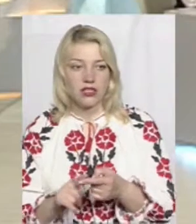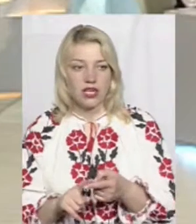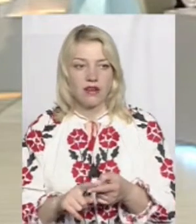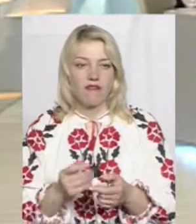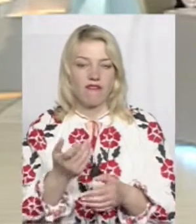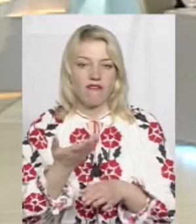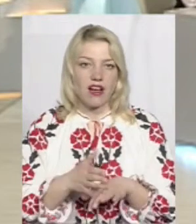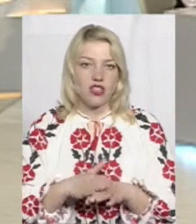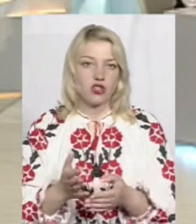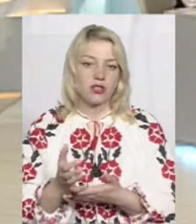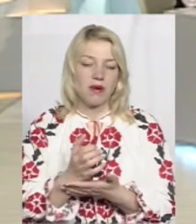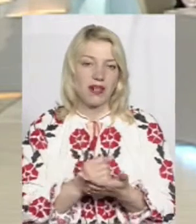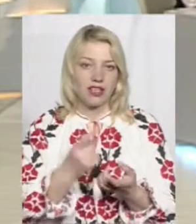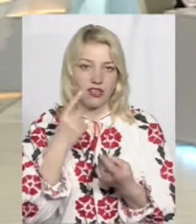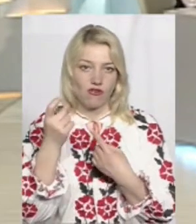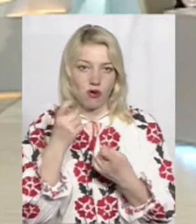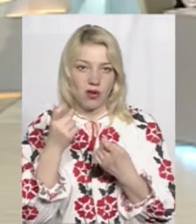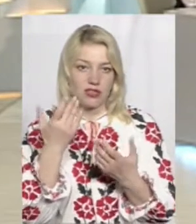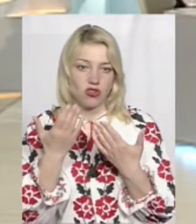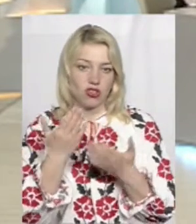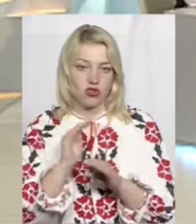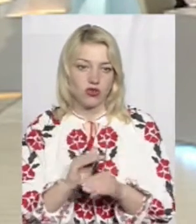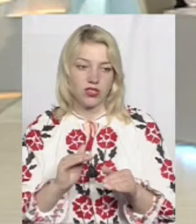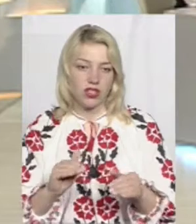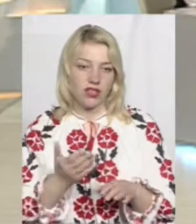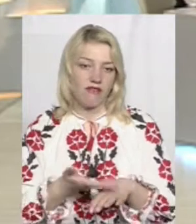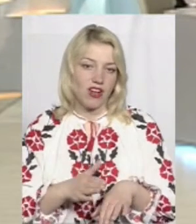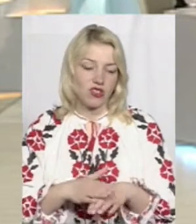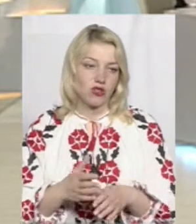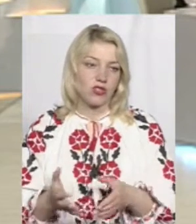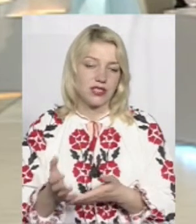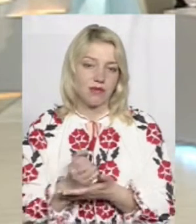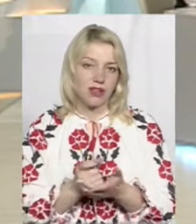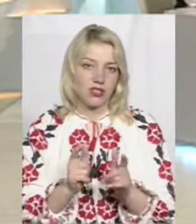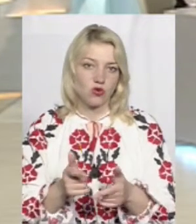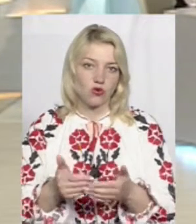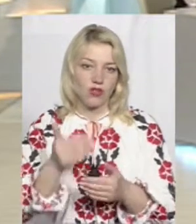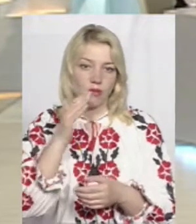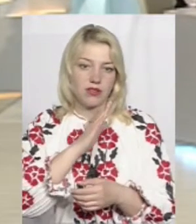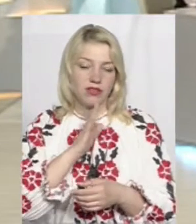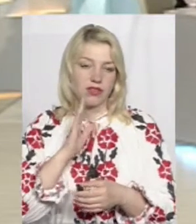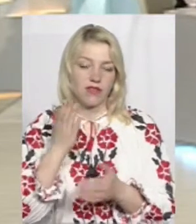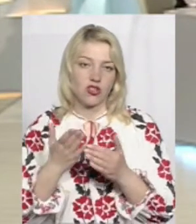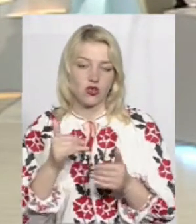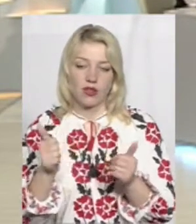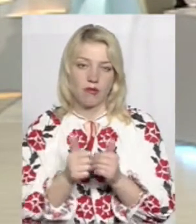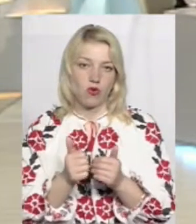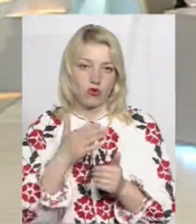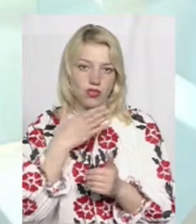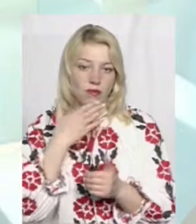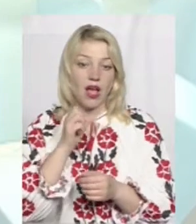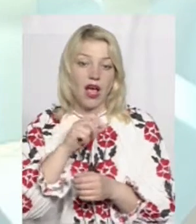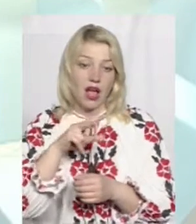важко і збирати інформацію. Ну і якщо це діти, то важче зібрати згоду від батьків, якщо вони десь не тут, не поруч.